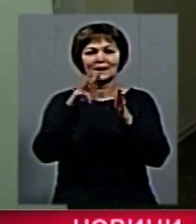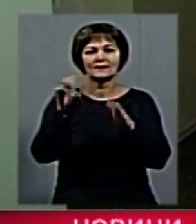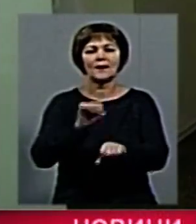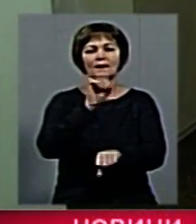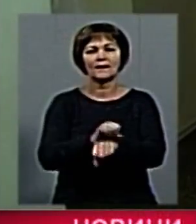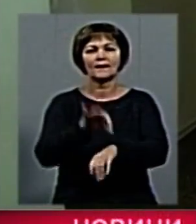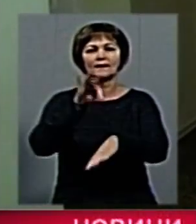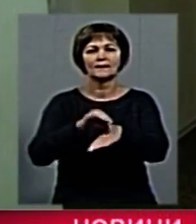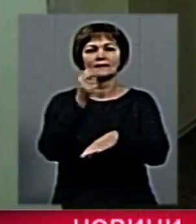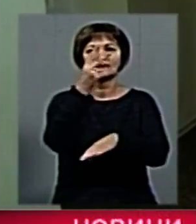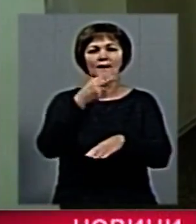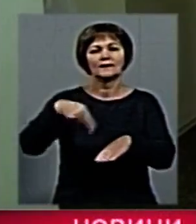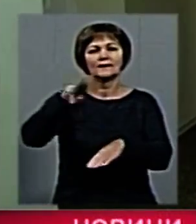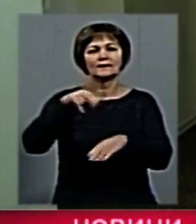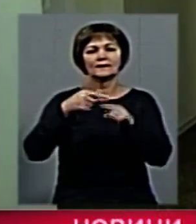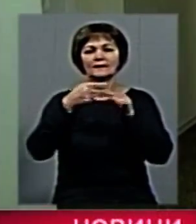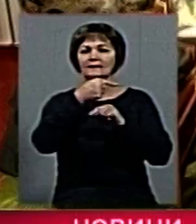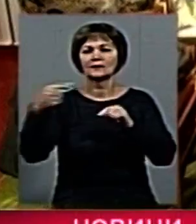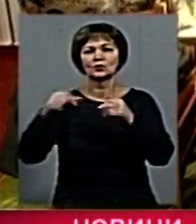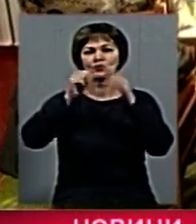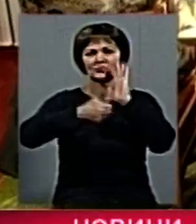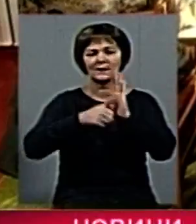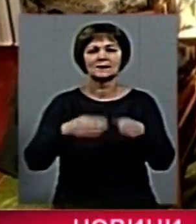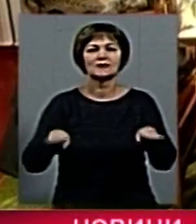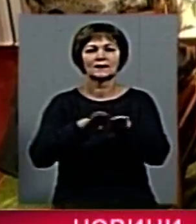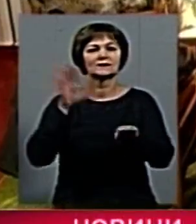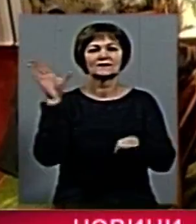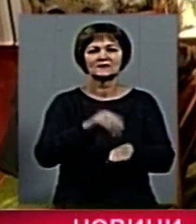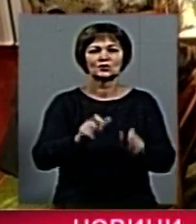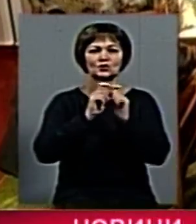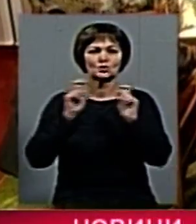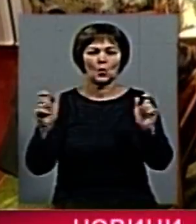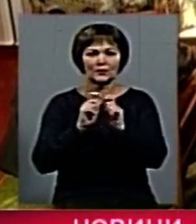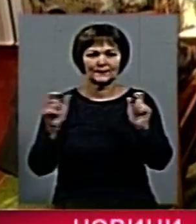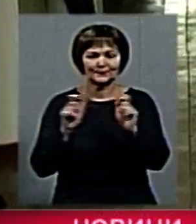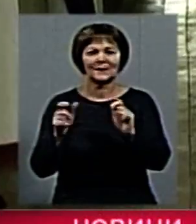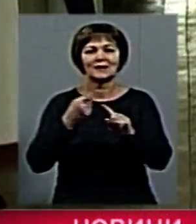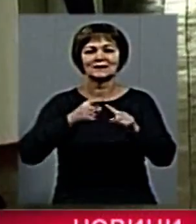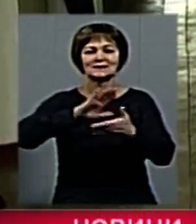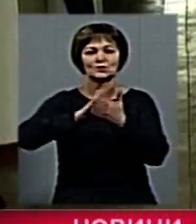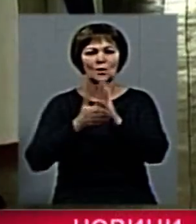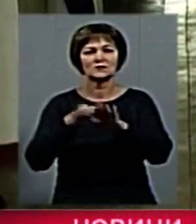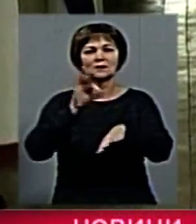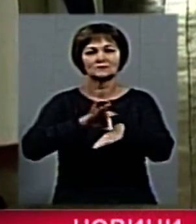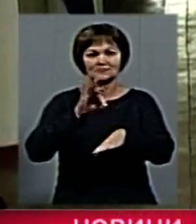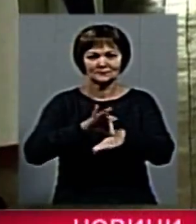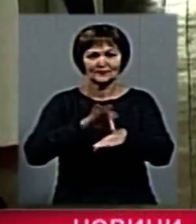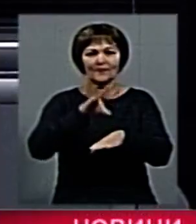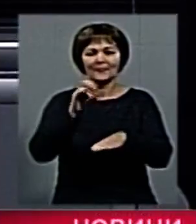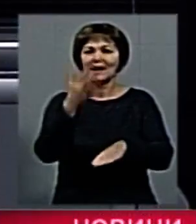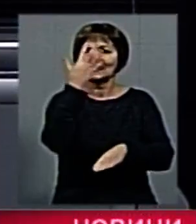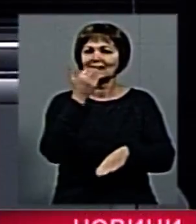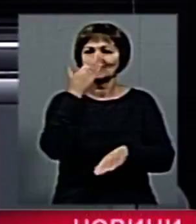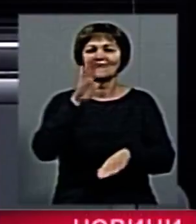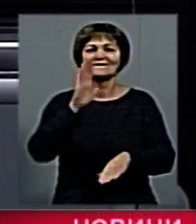на карантин з 13 грудня по 16 закрито всі навчальні школи. Ситуація із захворюваністю на